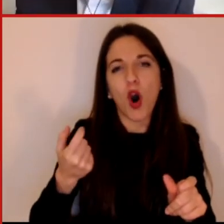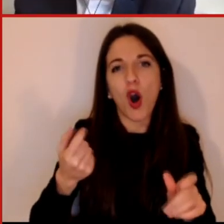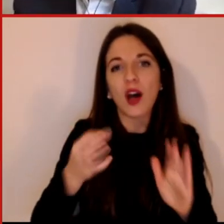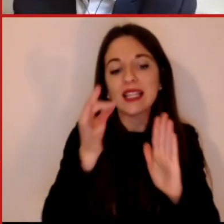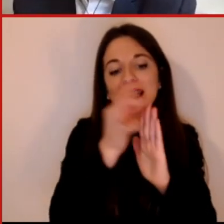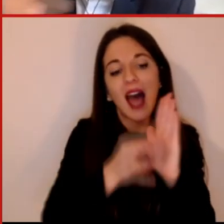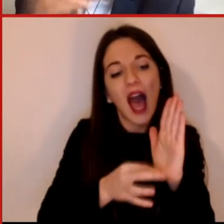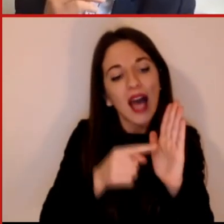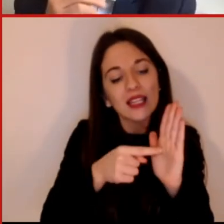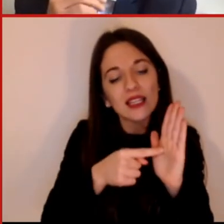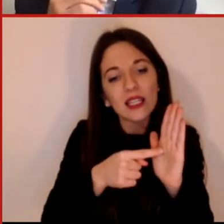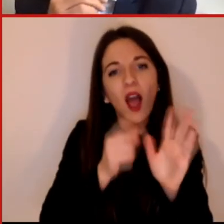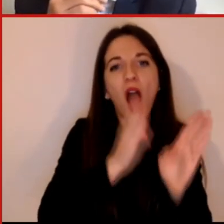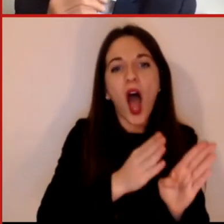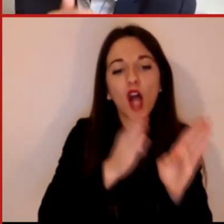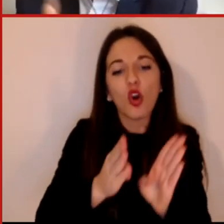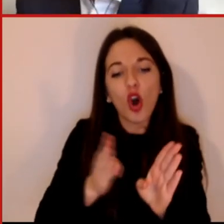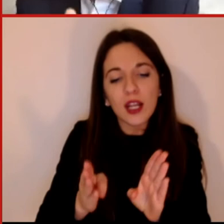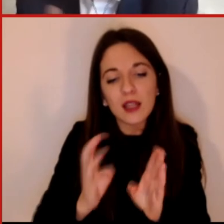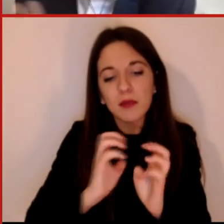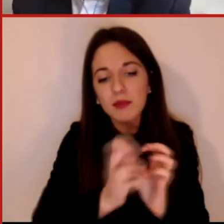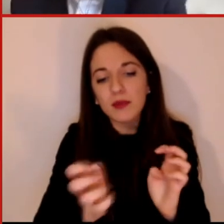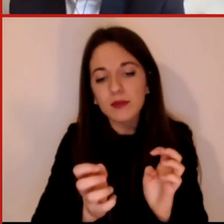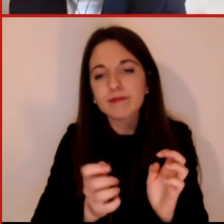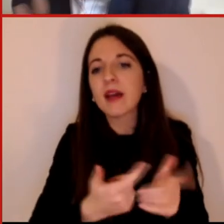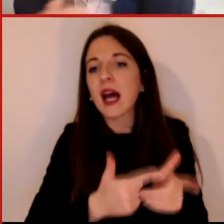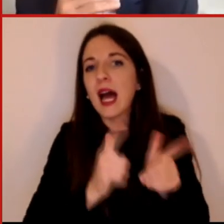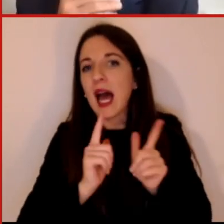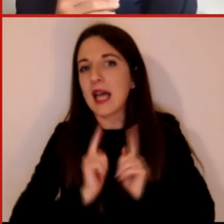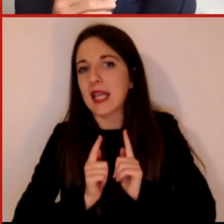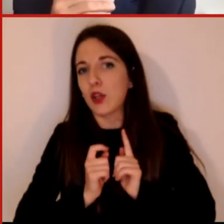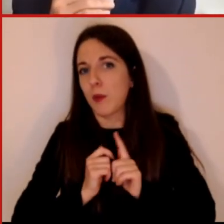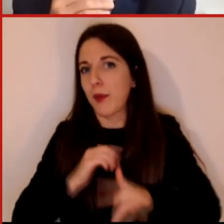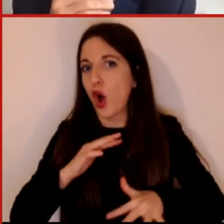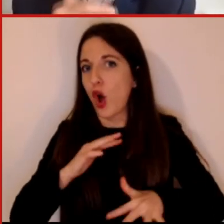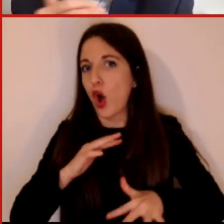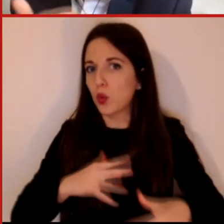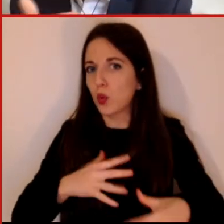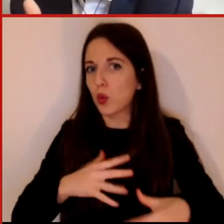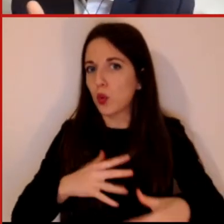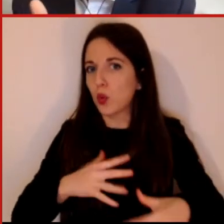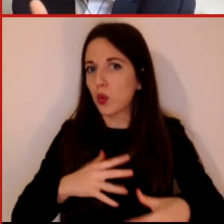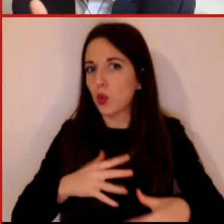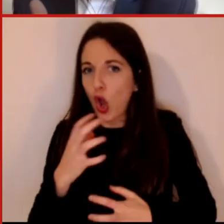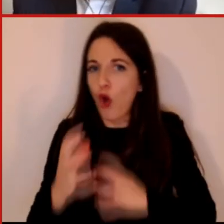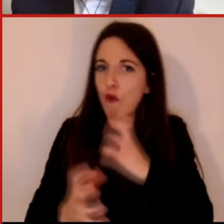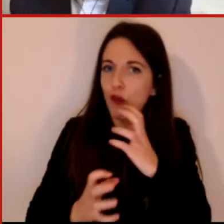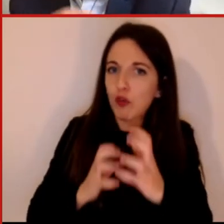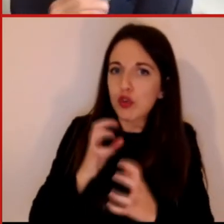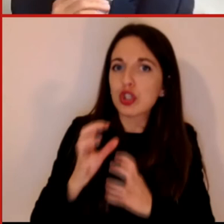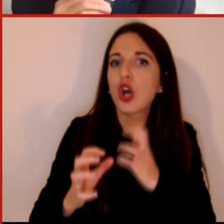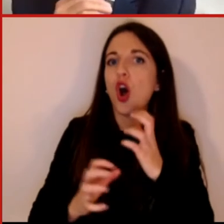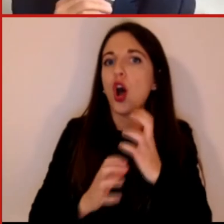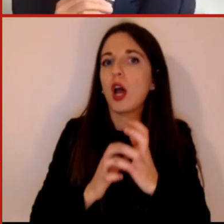algoritmi, della nostra capacità di predizione scientifica ma in realtà in alcuni casi ha generato un livello di confusione che